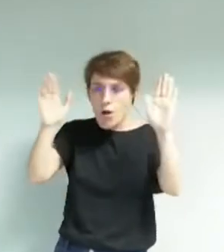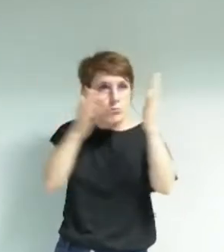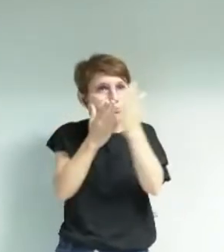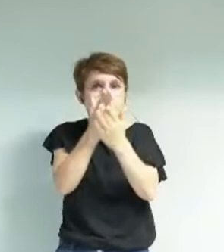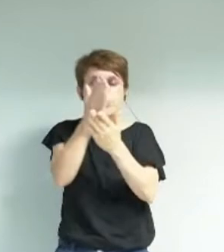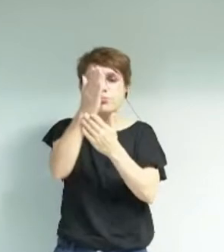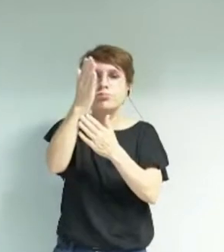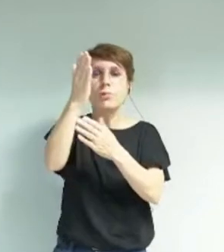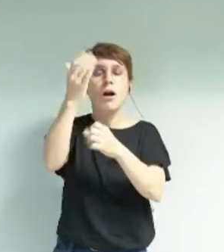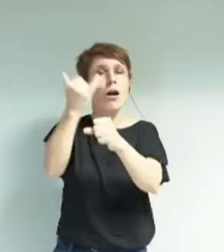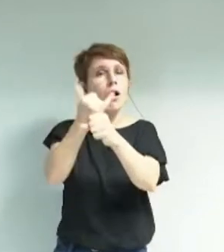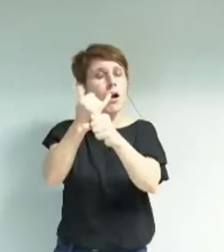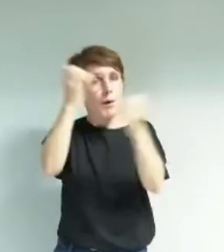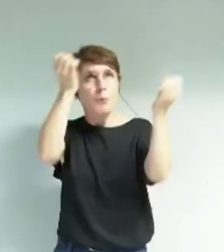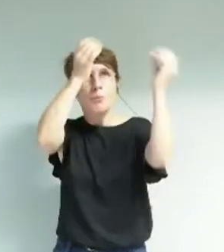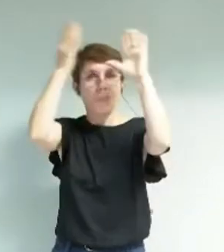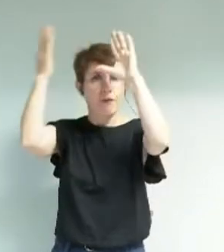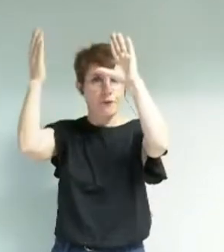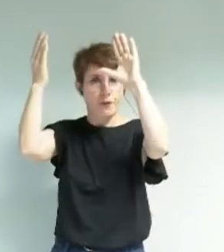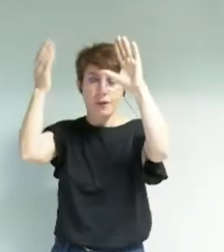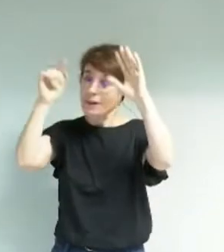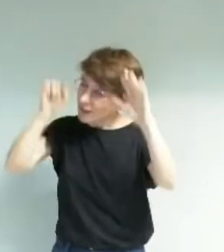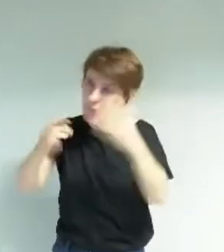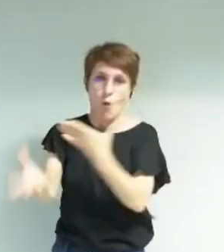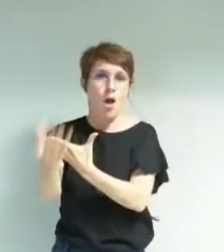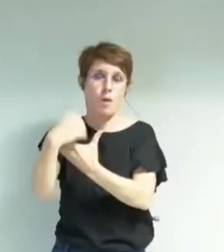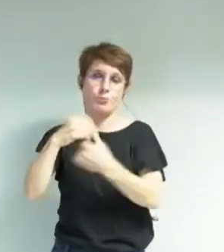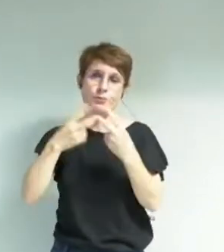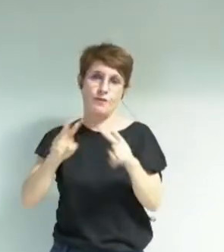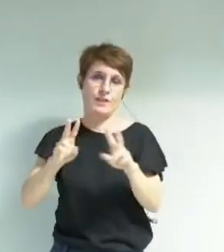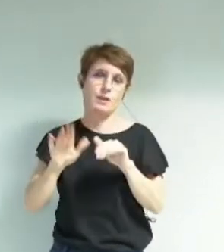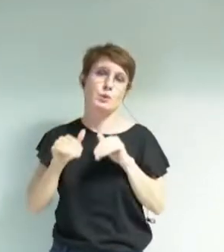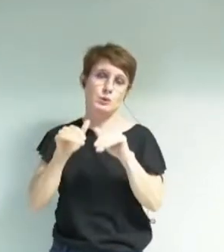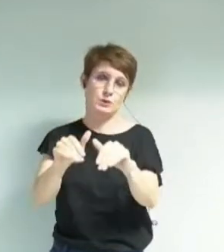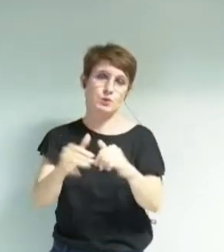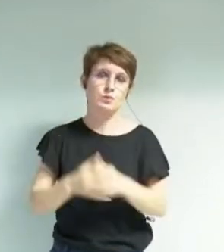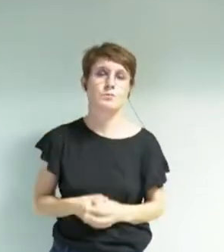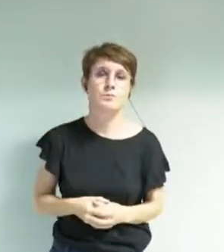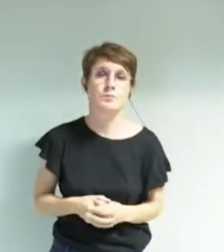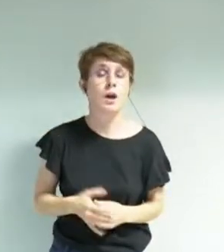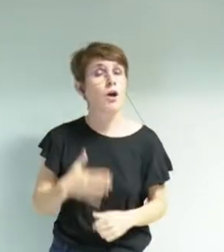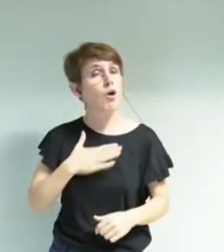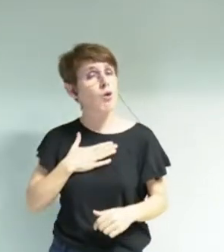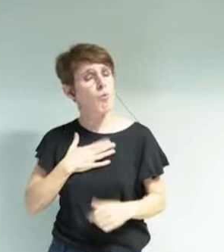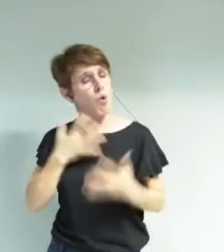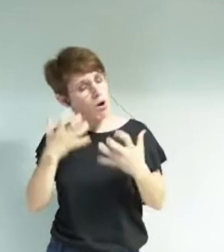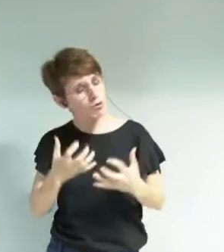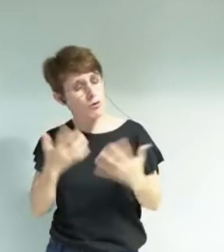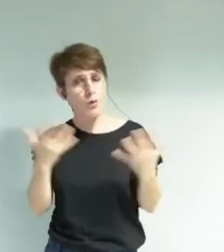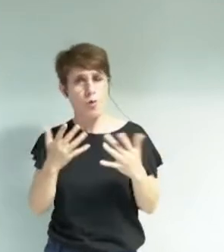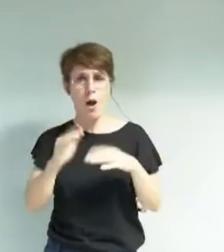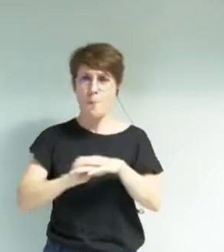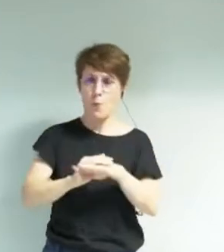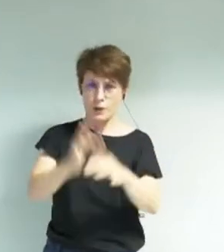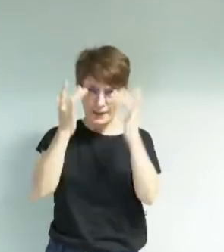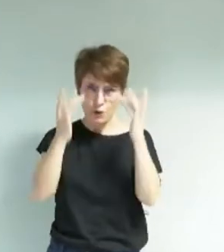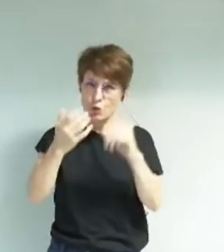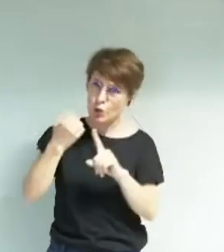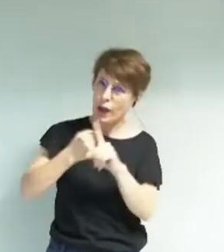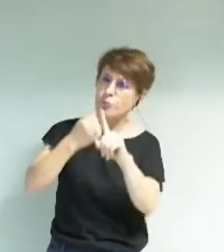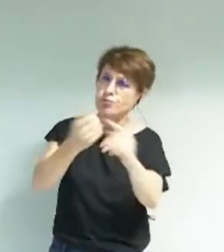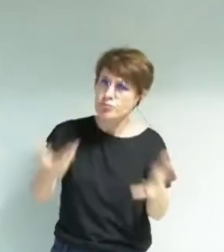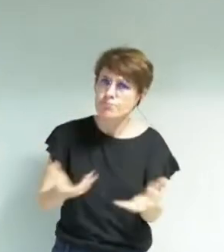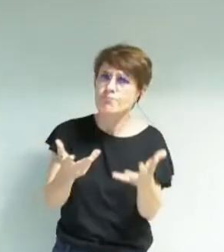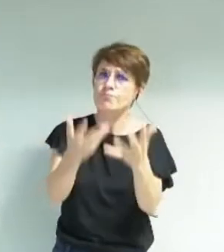doivent rester au cœur de la vie de la cité. Je défends une politique culturelle et à travers elle,